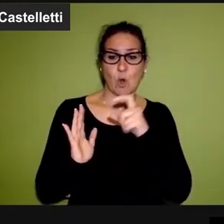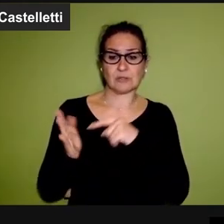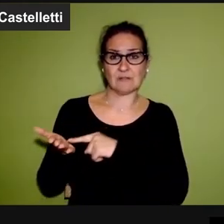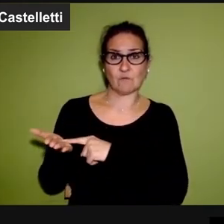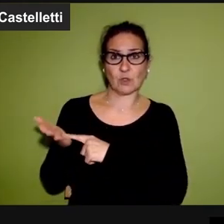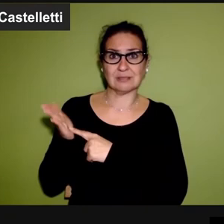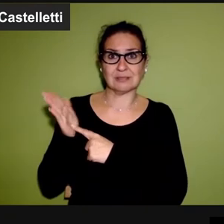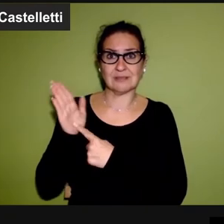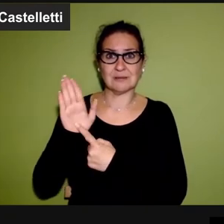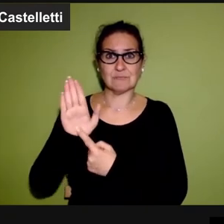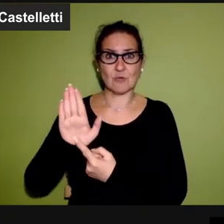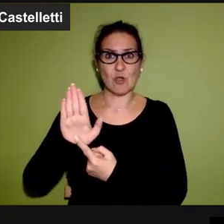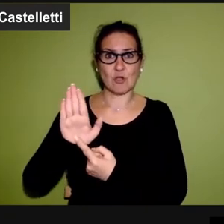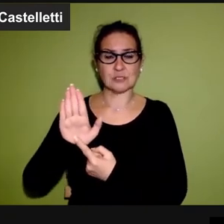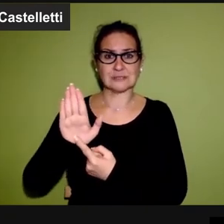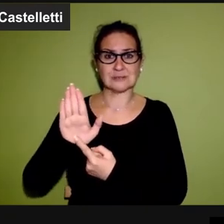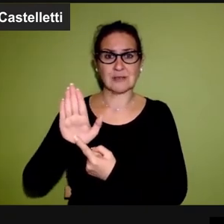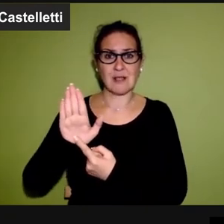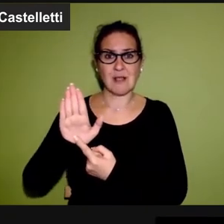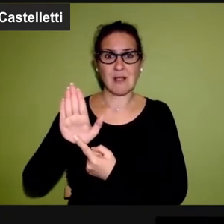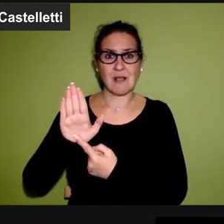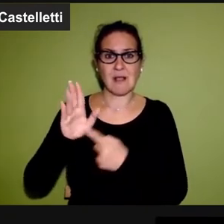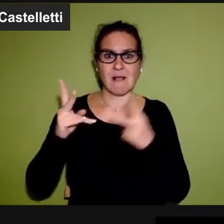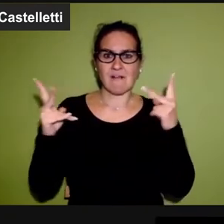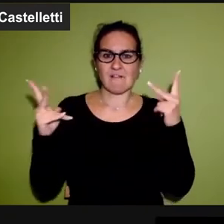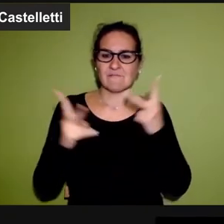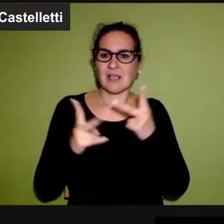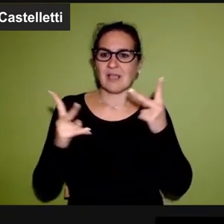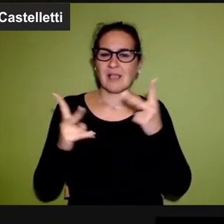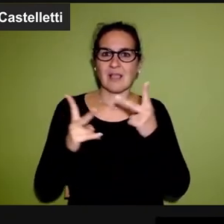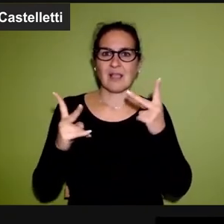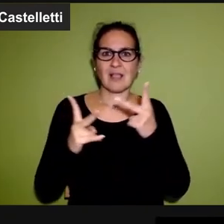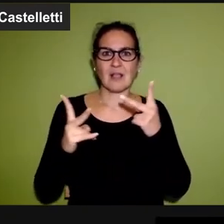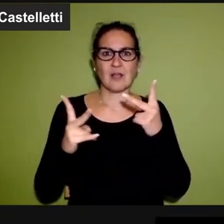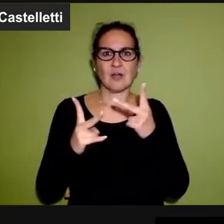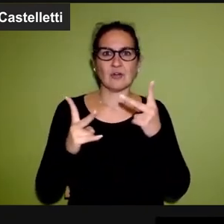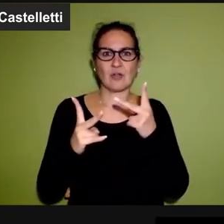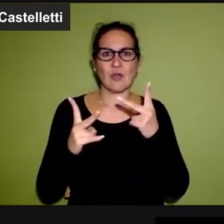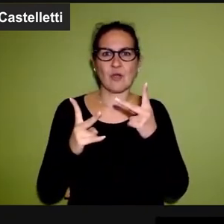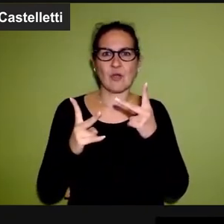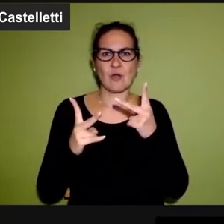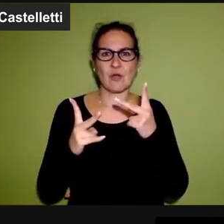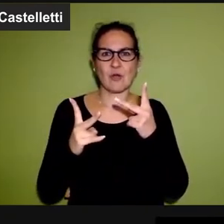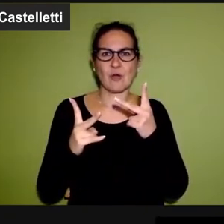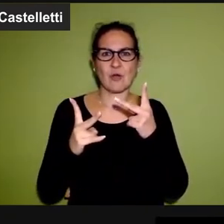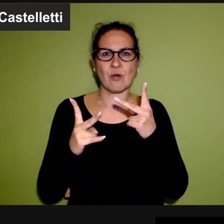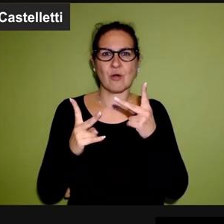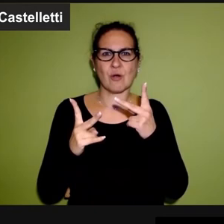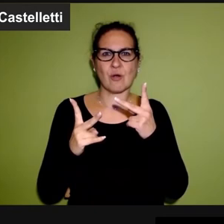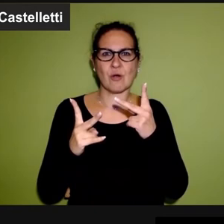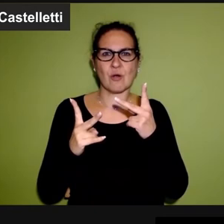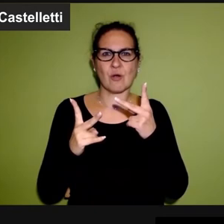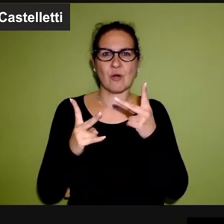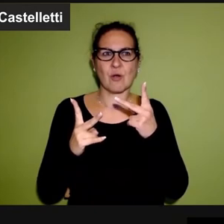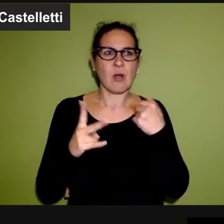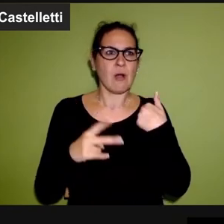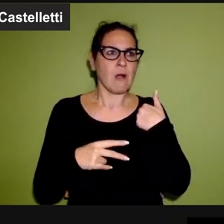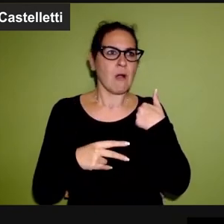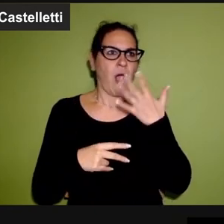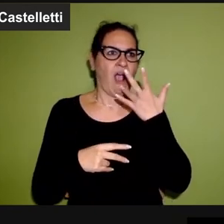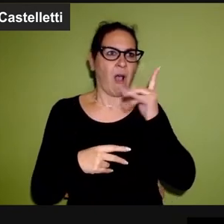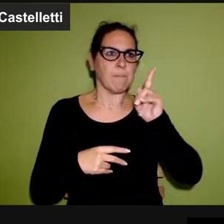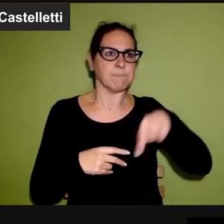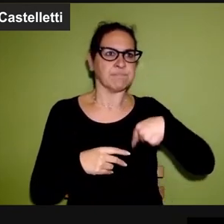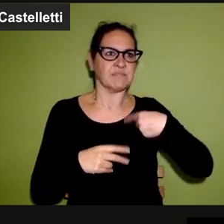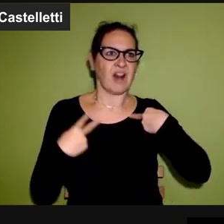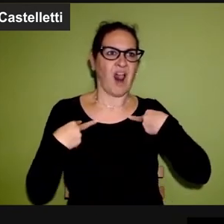per far vedere appunto cosa c'è di reale dietro la pretesa di essere